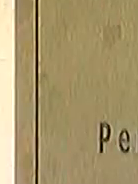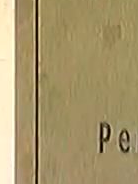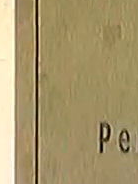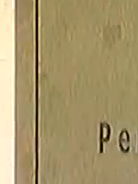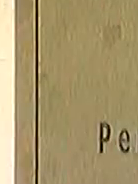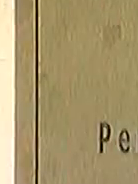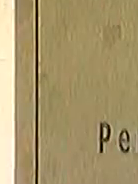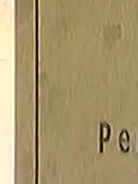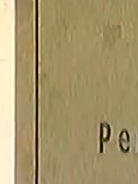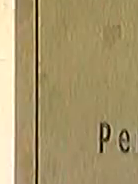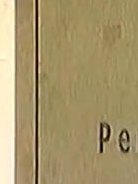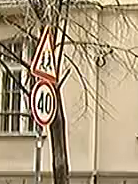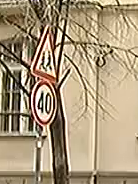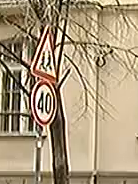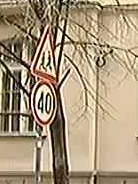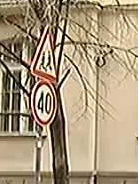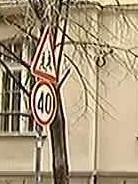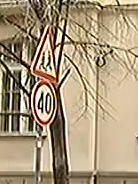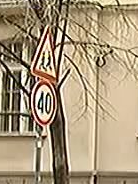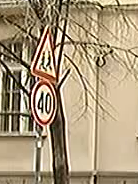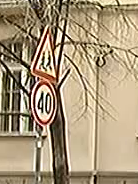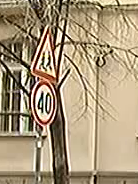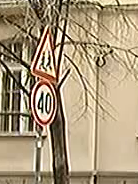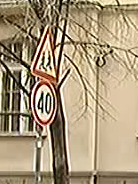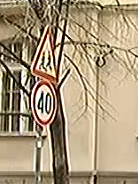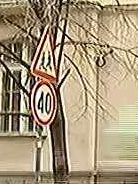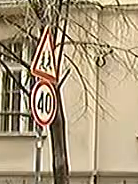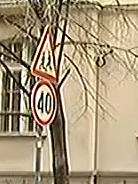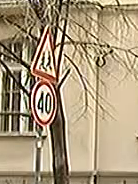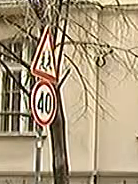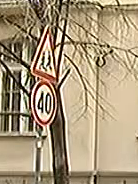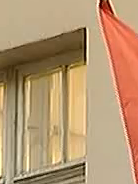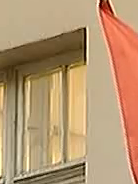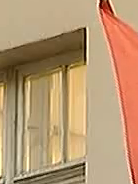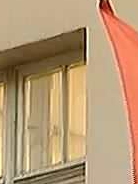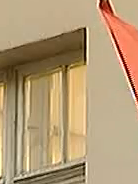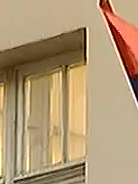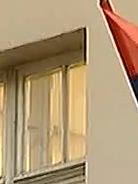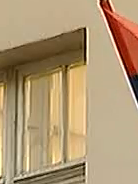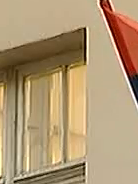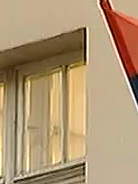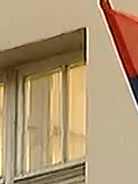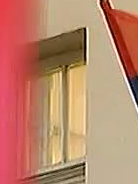Sreba je odbio žalbe nasladnika Dušana Pasojevića i Mileta Lukovića na trajno oduzimanj imovine.